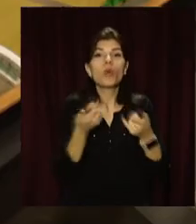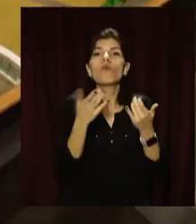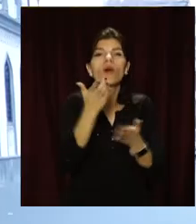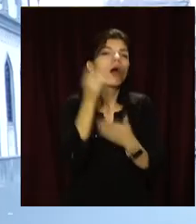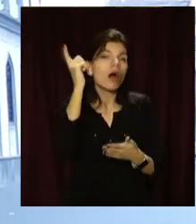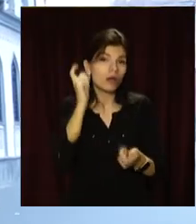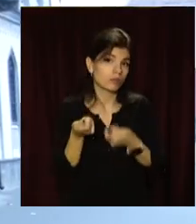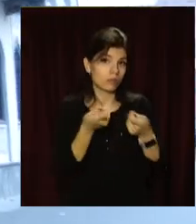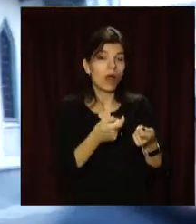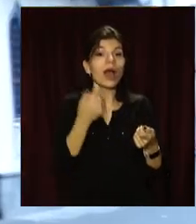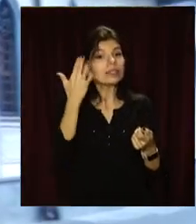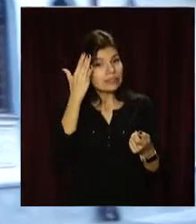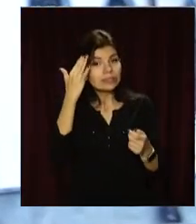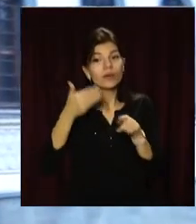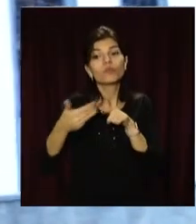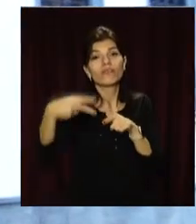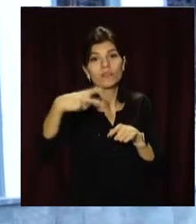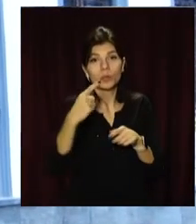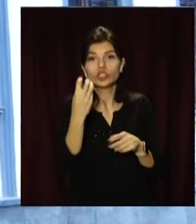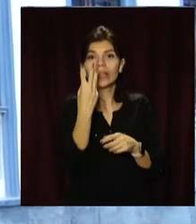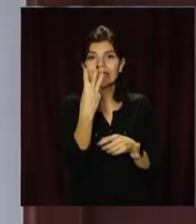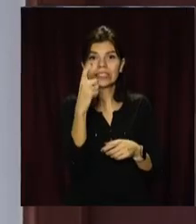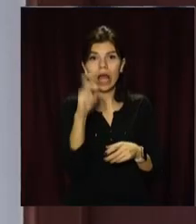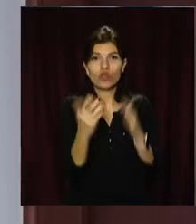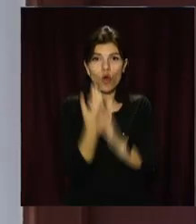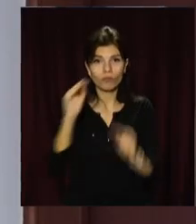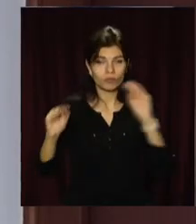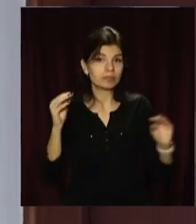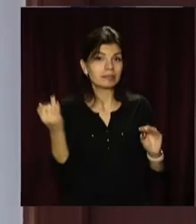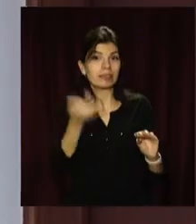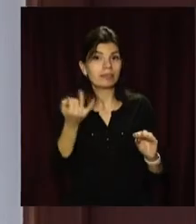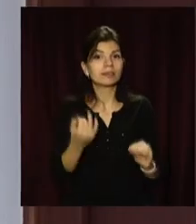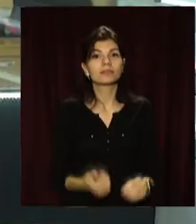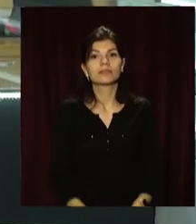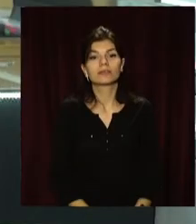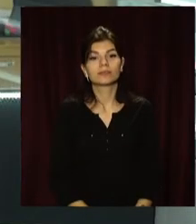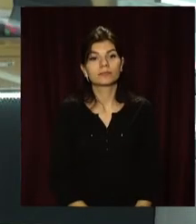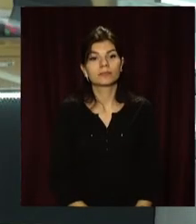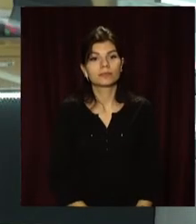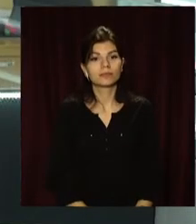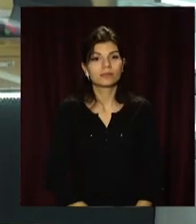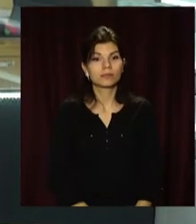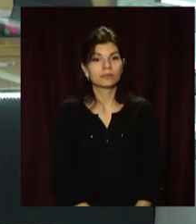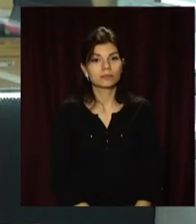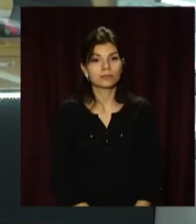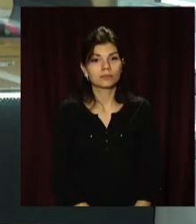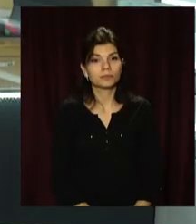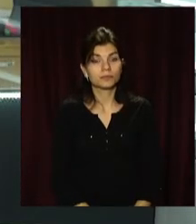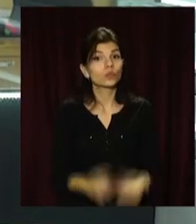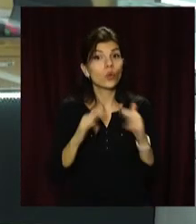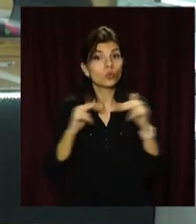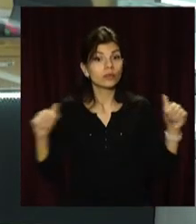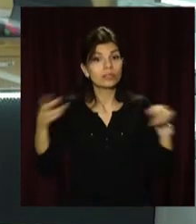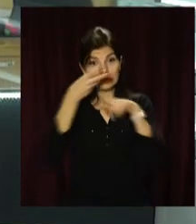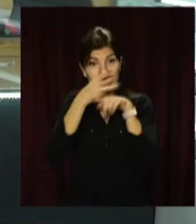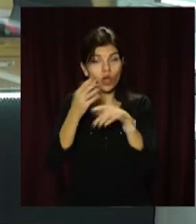три зали. Марія Трибушенко, Ярослав Зособа. Open News. Телеканал «Відкритий». У Дніпрі знімуть новорічну комедію.